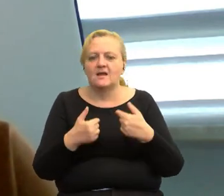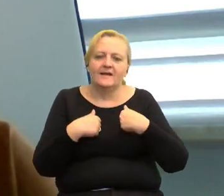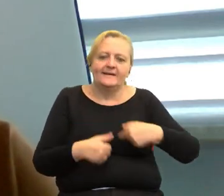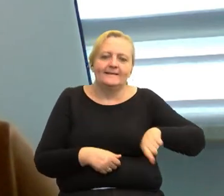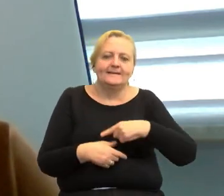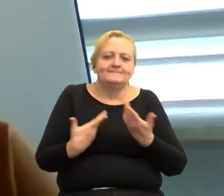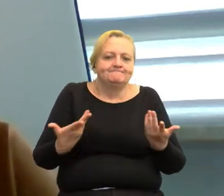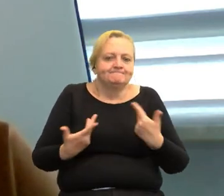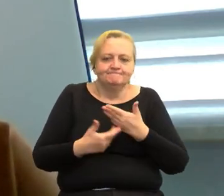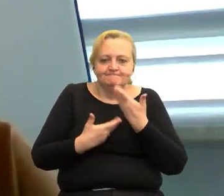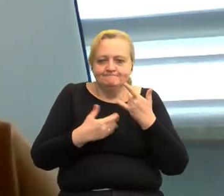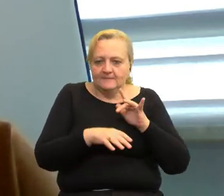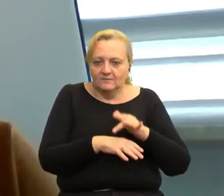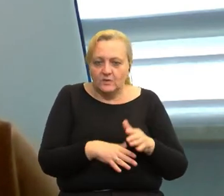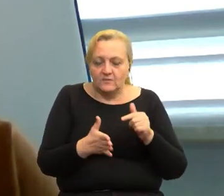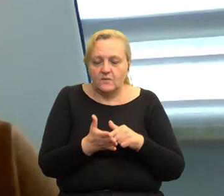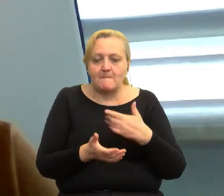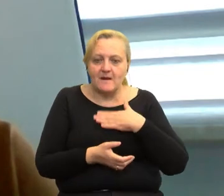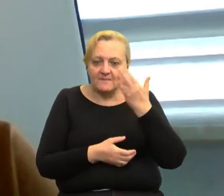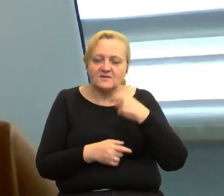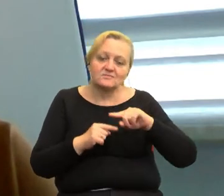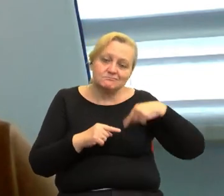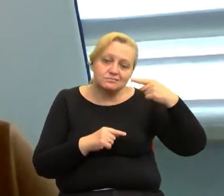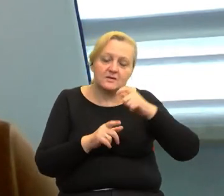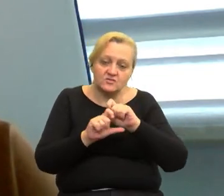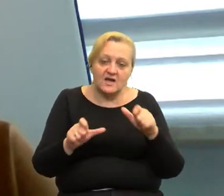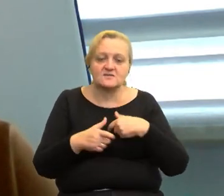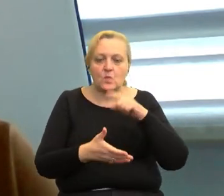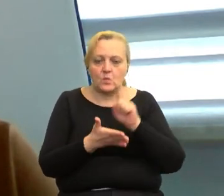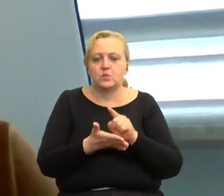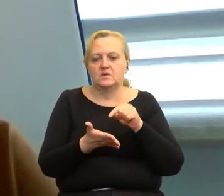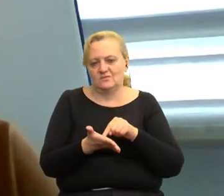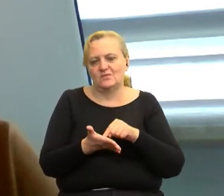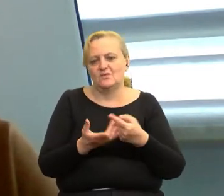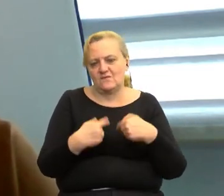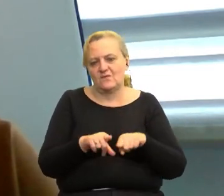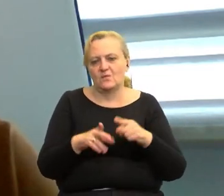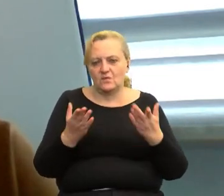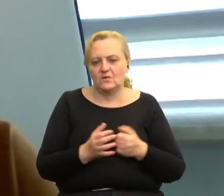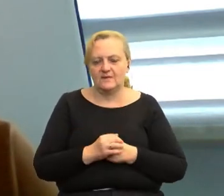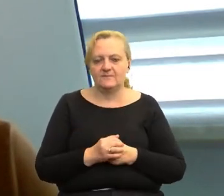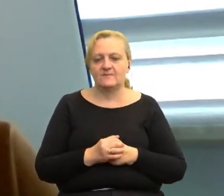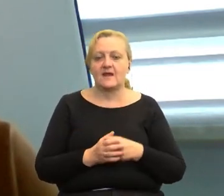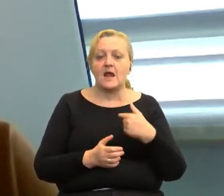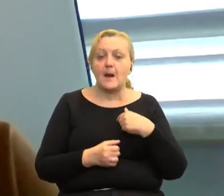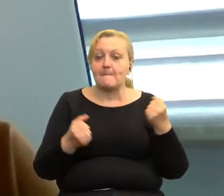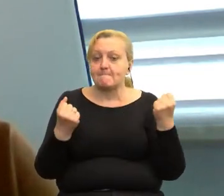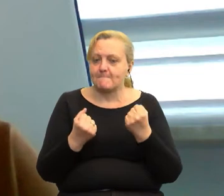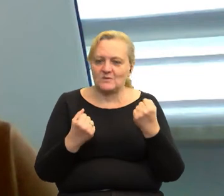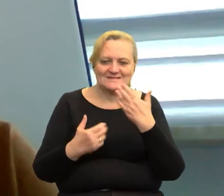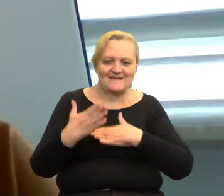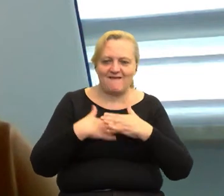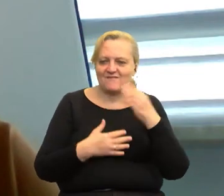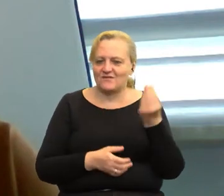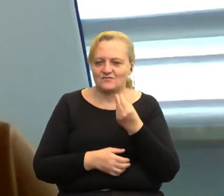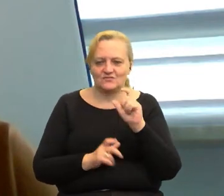niezależne. Mam nadzieję, że jeszcze przyjdą takie czasy, że uda nam się te działania zrealizować. To, co mnie też mocno cieszy w